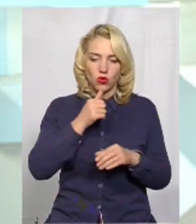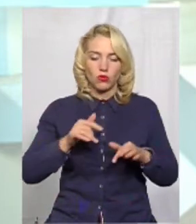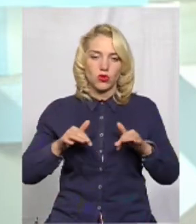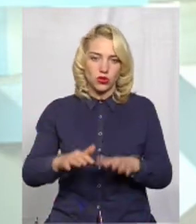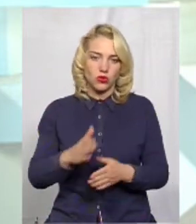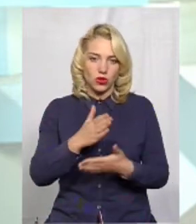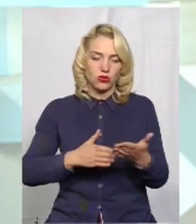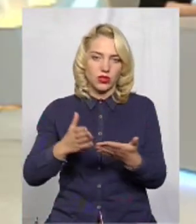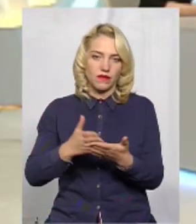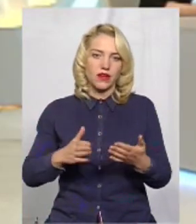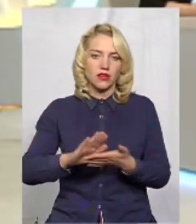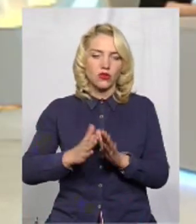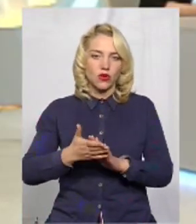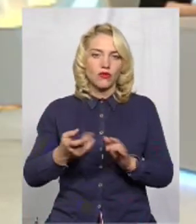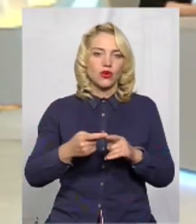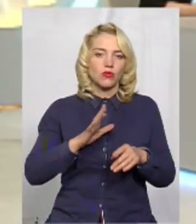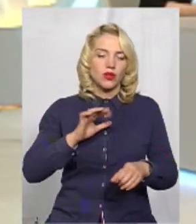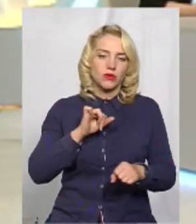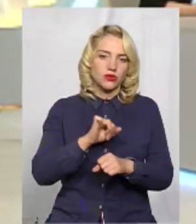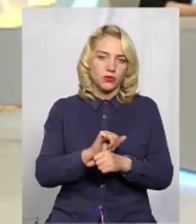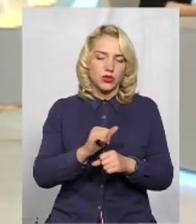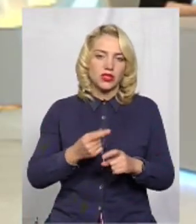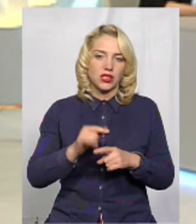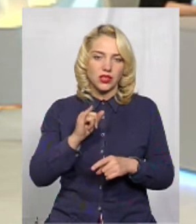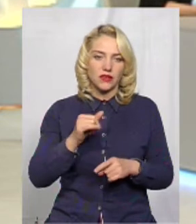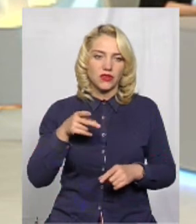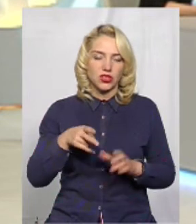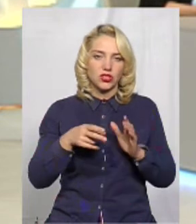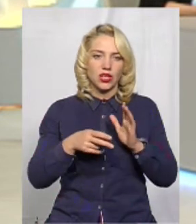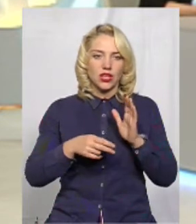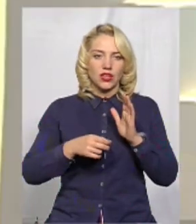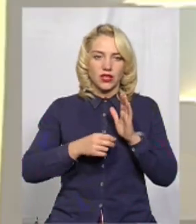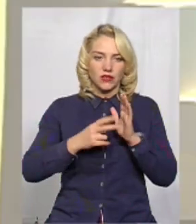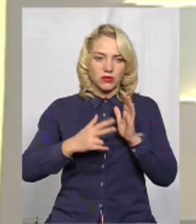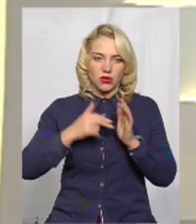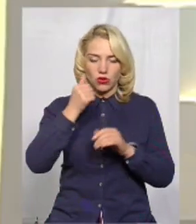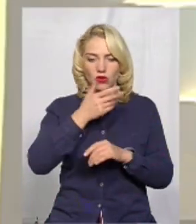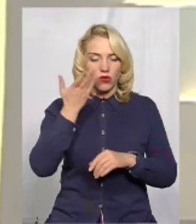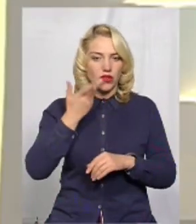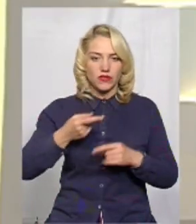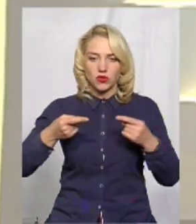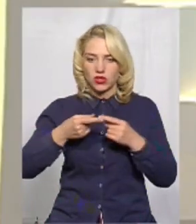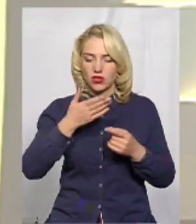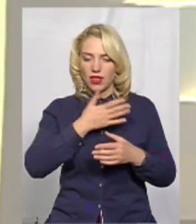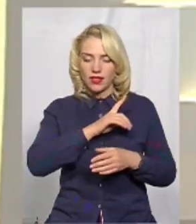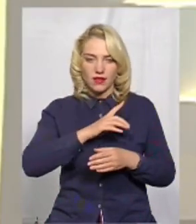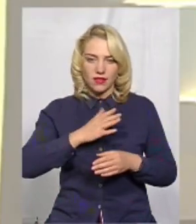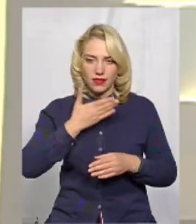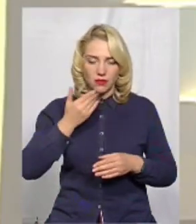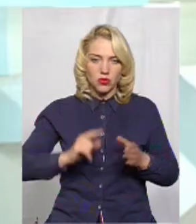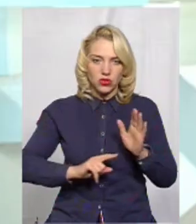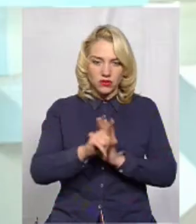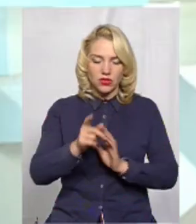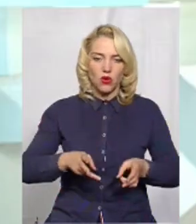була зупинена таким чином, а вже в 2017 році, коли не своєчасно знов почався в черговий раз опалювальний сезон,